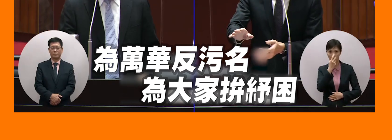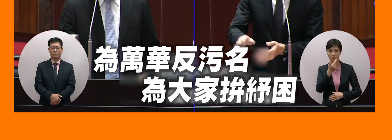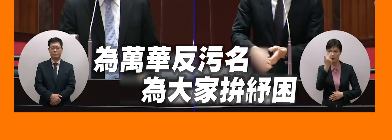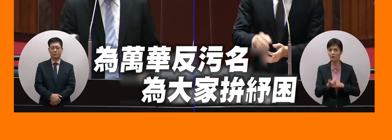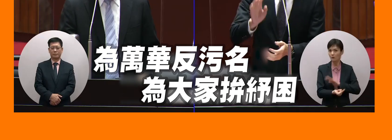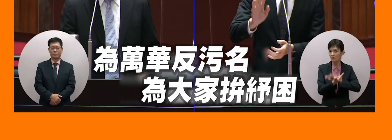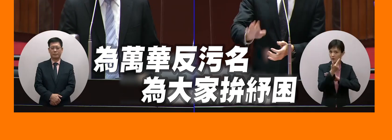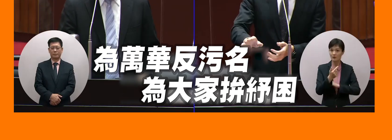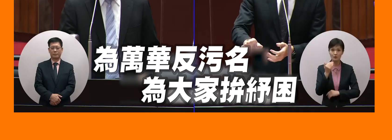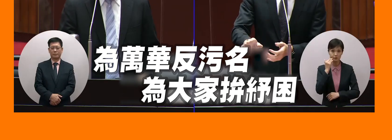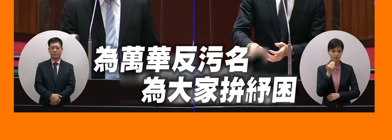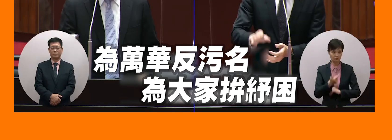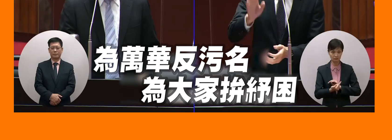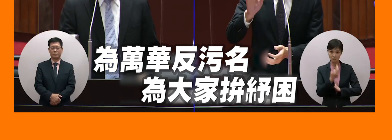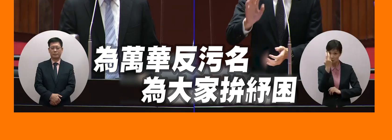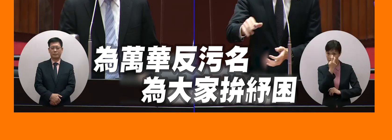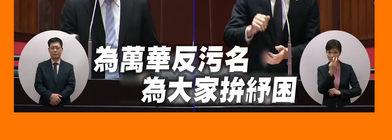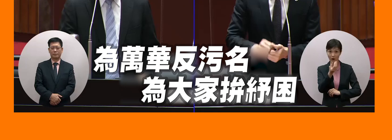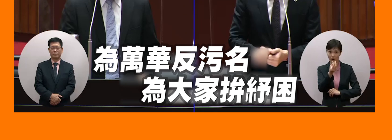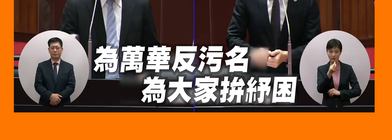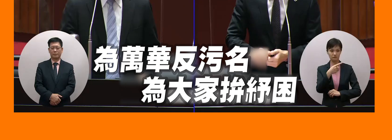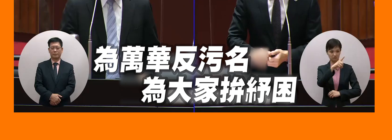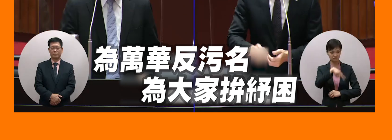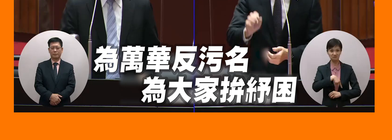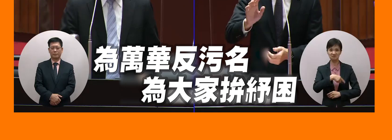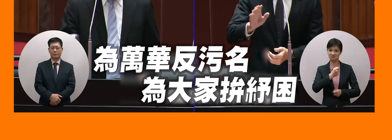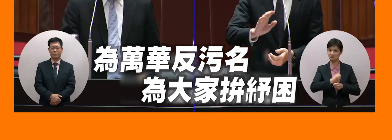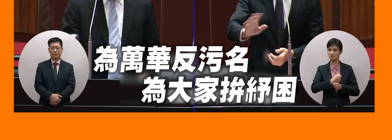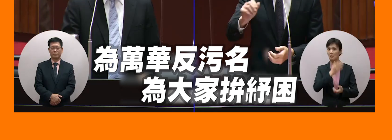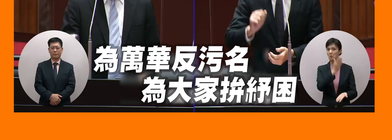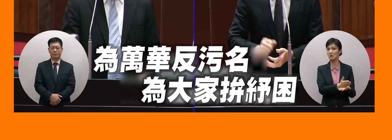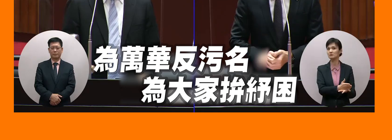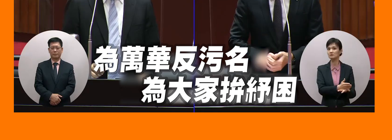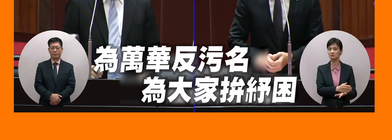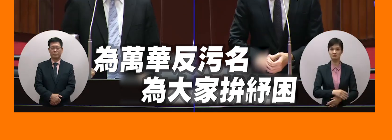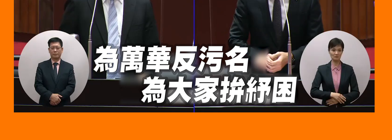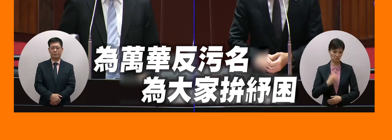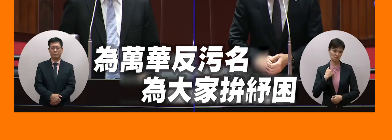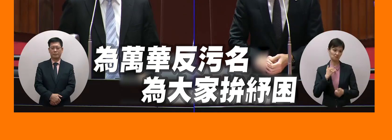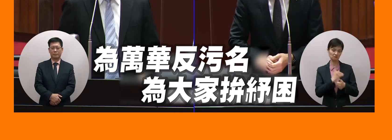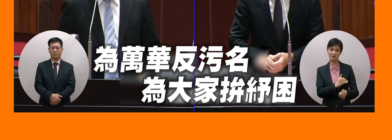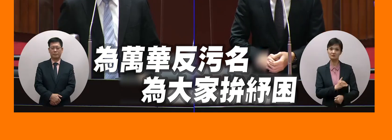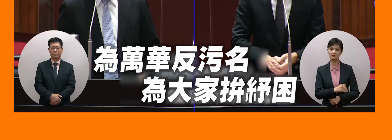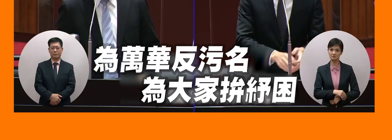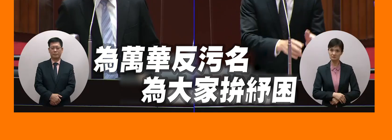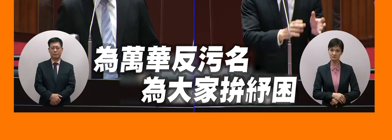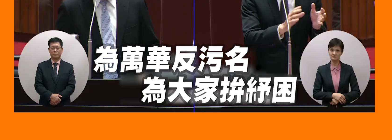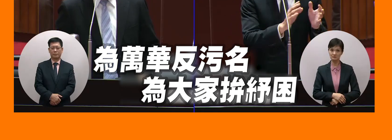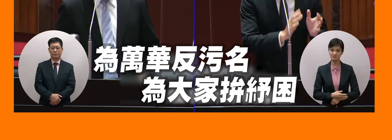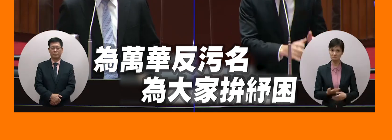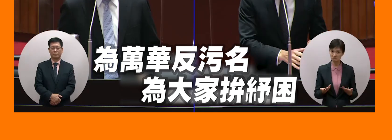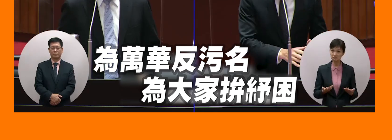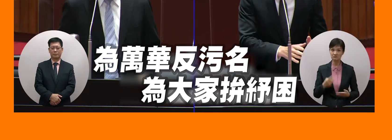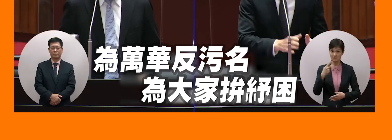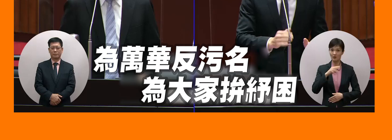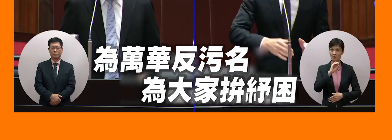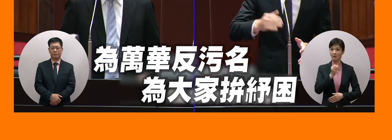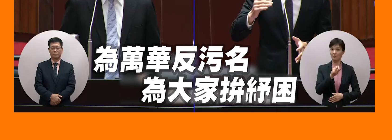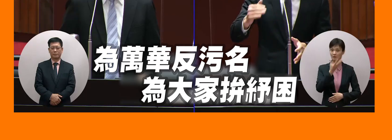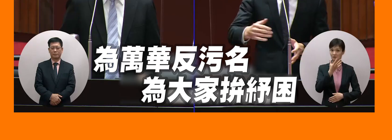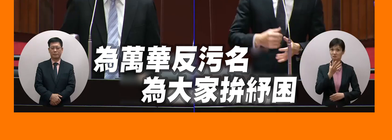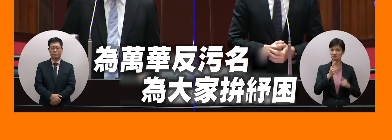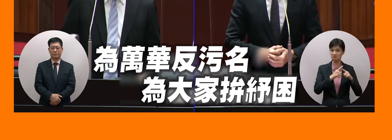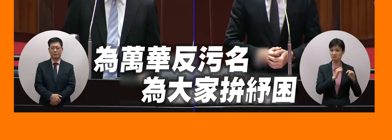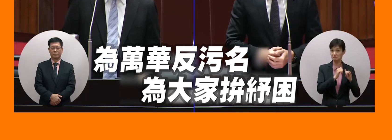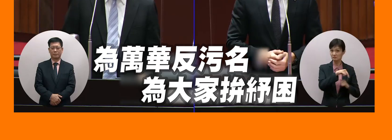去快胎你就不用來上班甚至跟違法說你反正我要替你開賭你如果沒有去快胎也有萬華人他